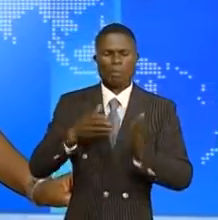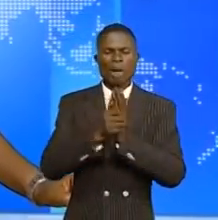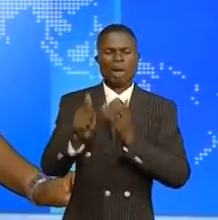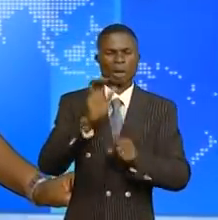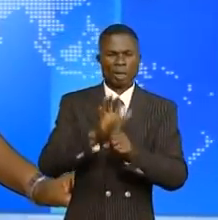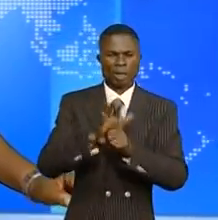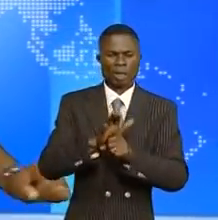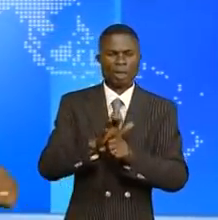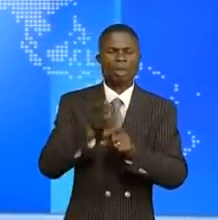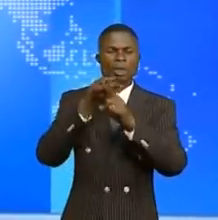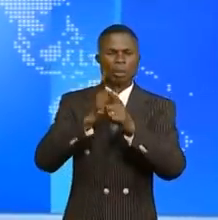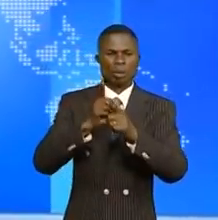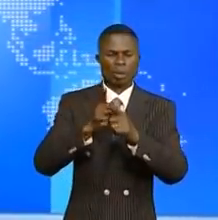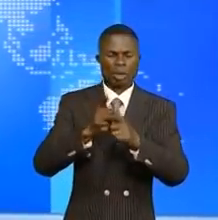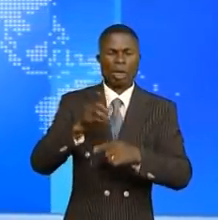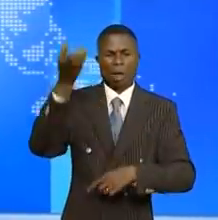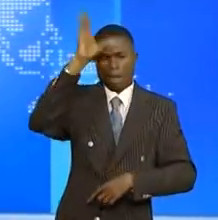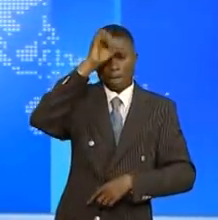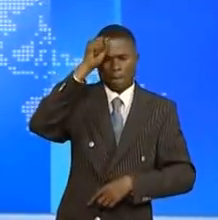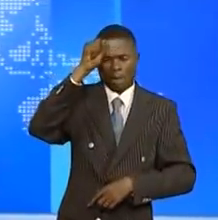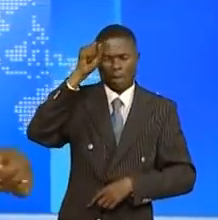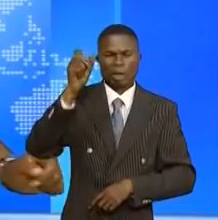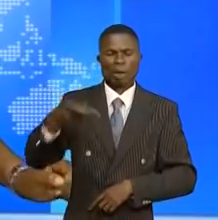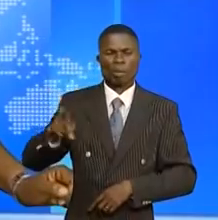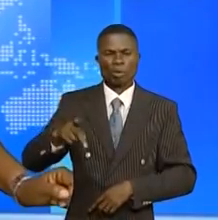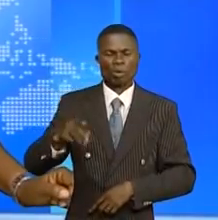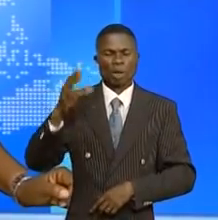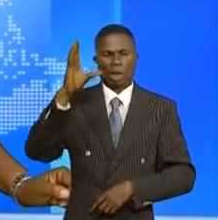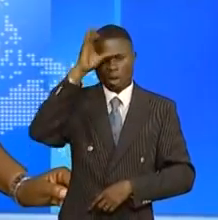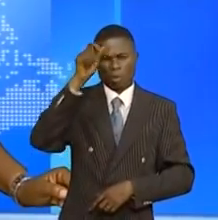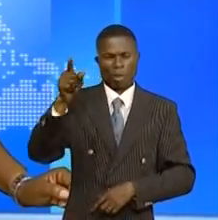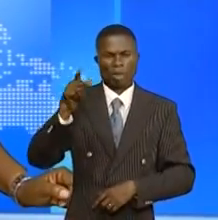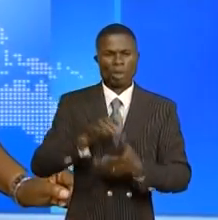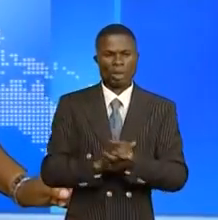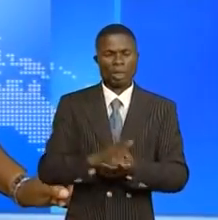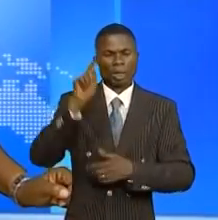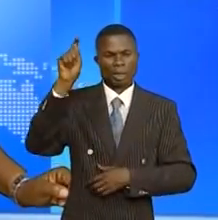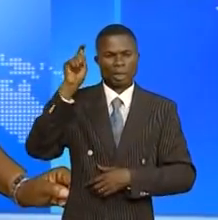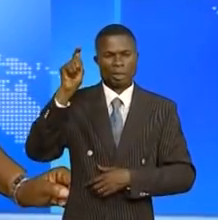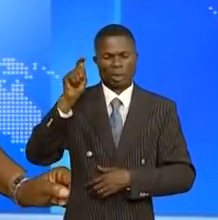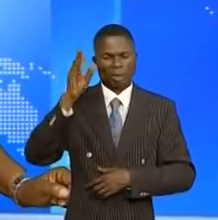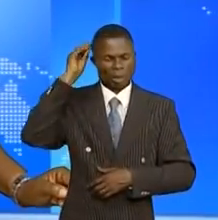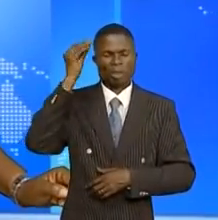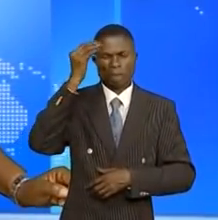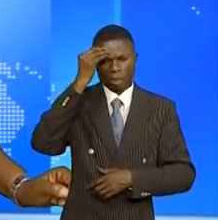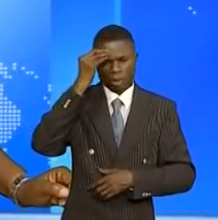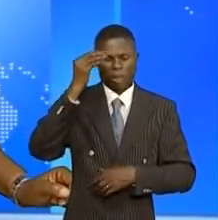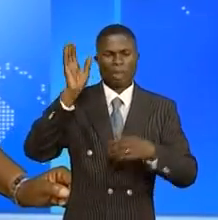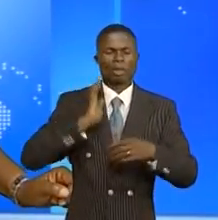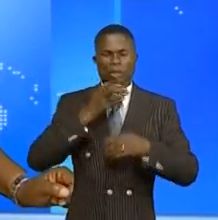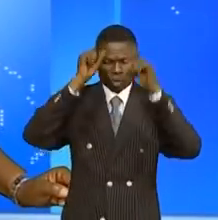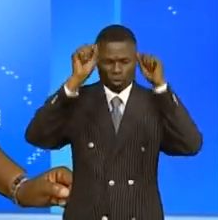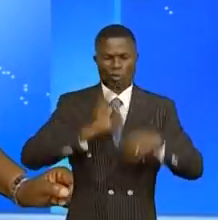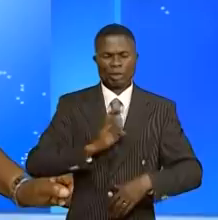et le ressortissant de Païkonguilat dans la province du Cuil, son terroir, témoignent leur reconnaissance au chef de l'État